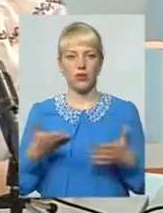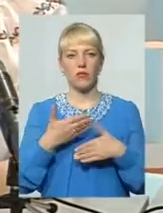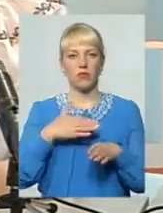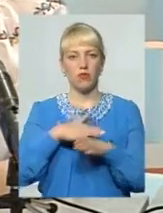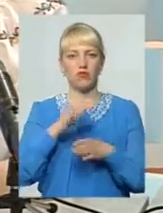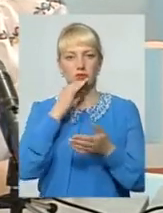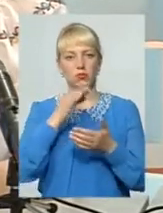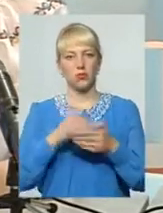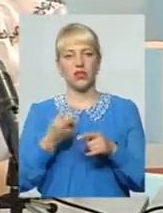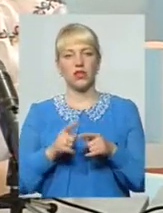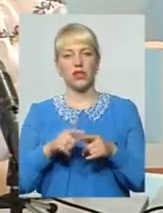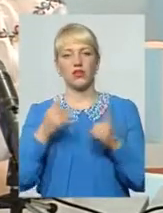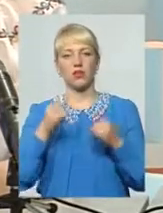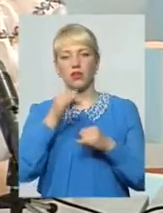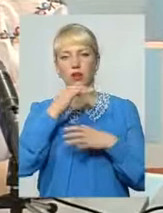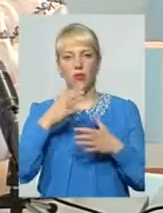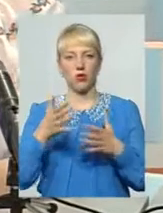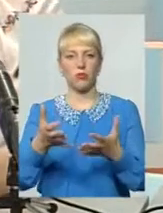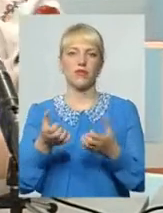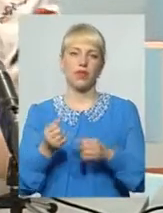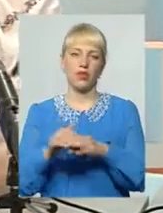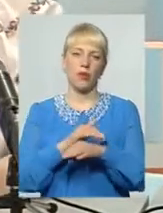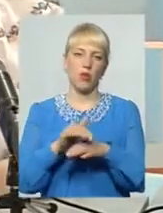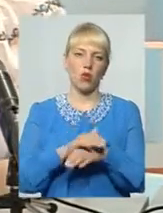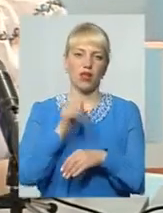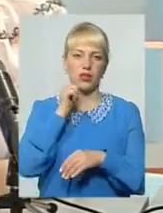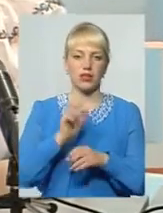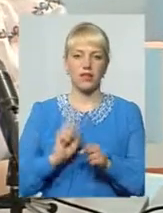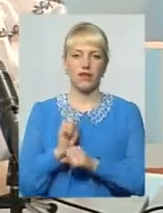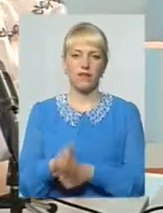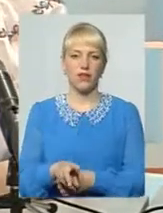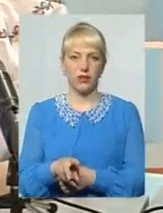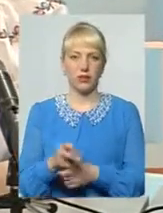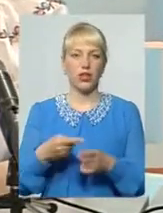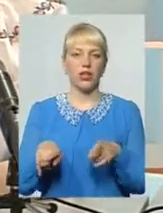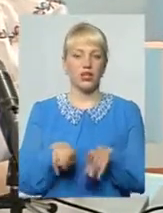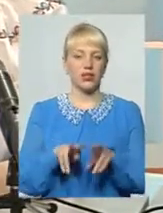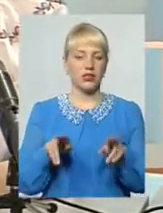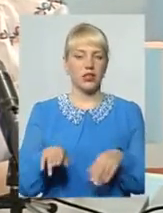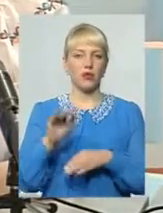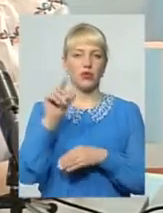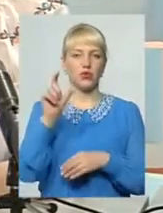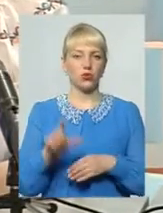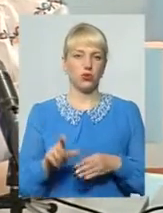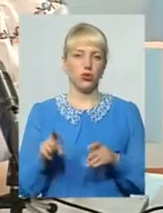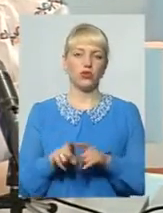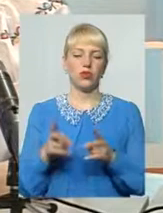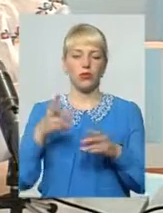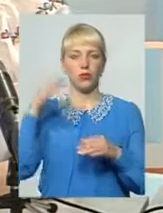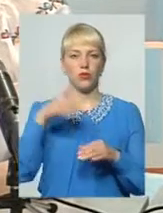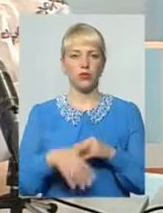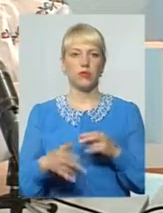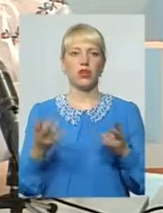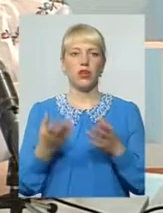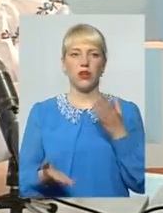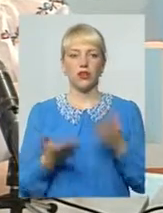відповідаємо Не можна сьогодні її погладити, а завтра викинути І тут так же само Тут треба повністю розуміти, що